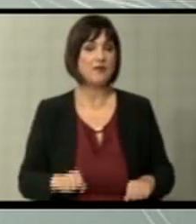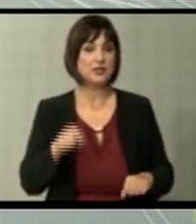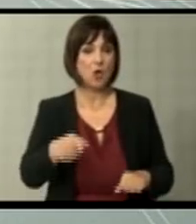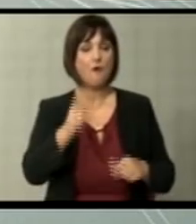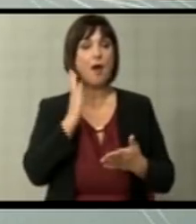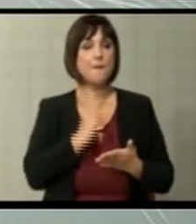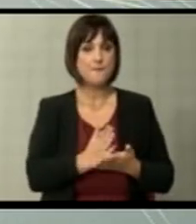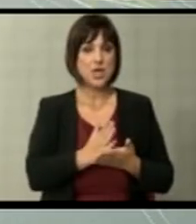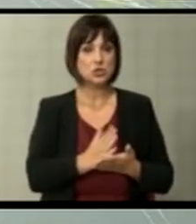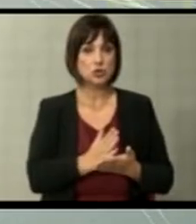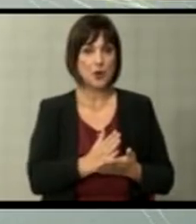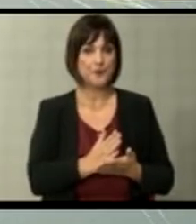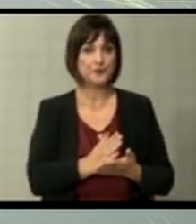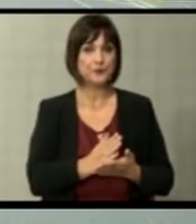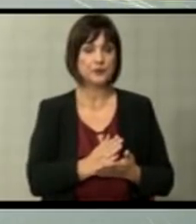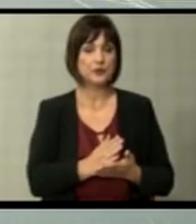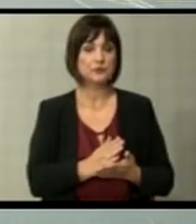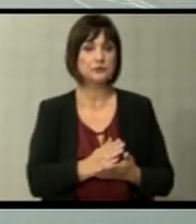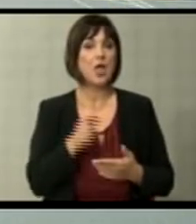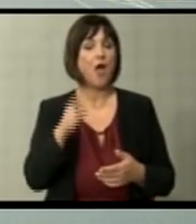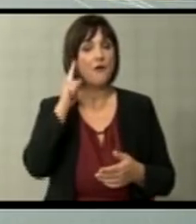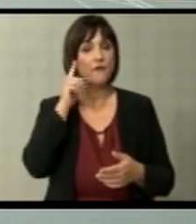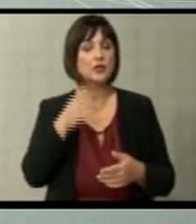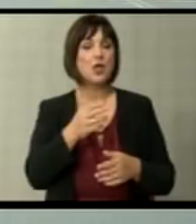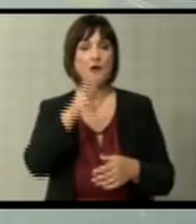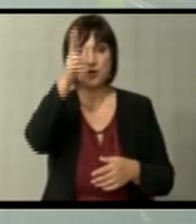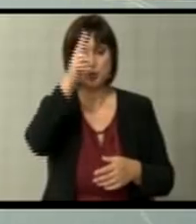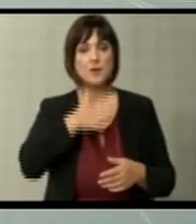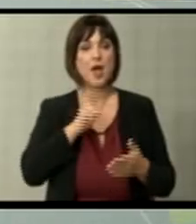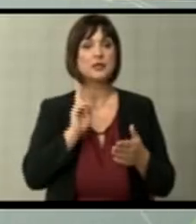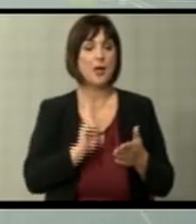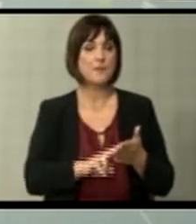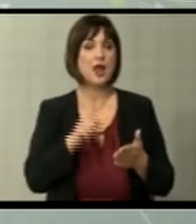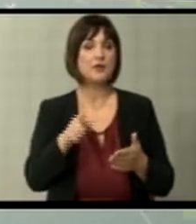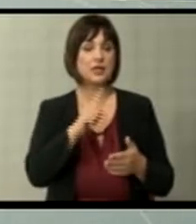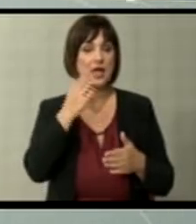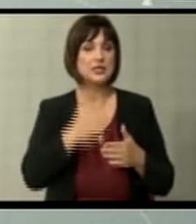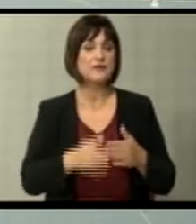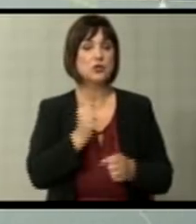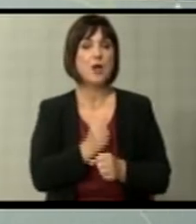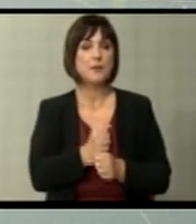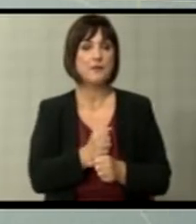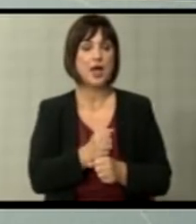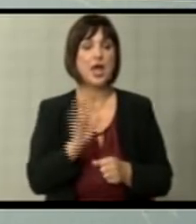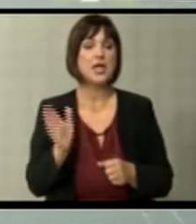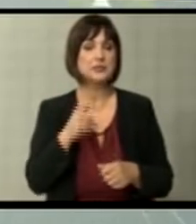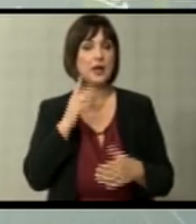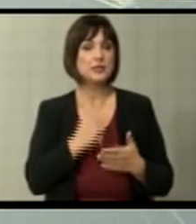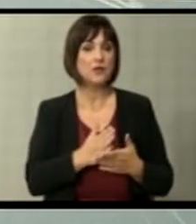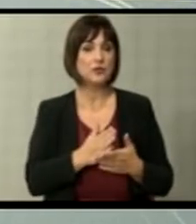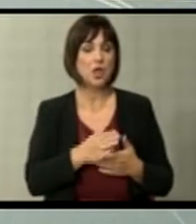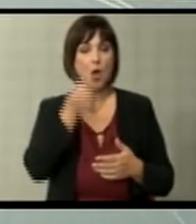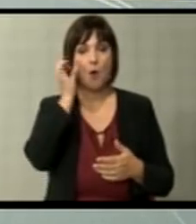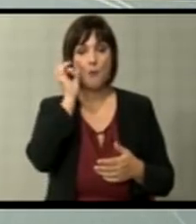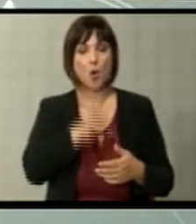тоа беше... Затоа веројатно французите имаат право. Мислефме дека завршивме работата. Испана дека е